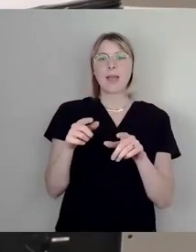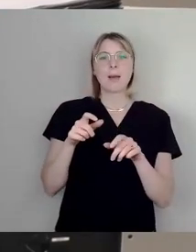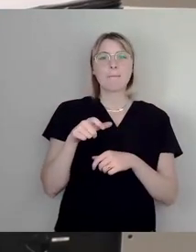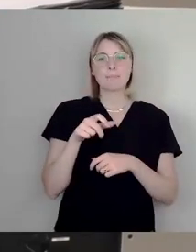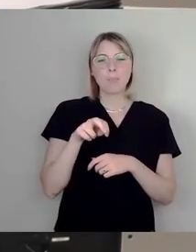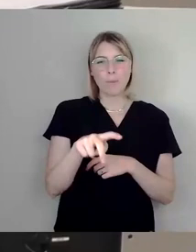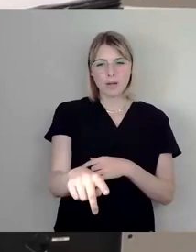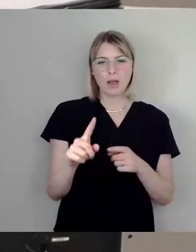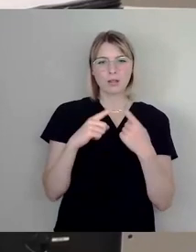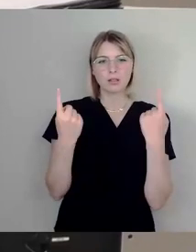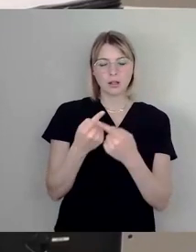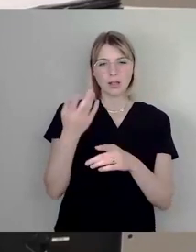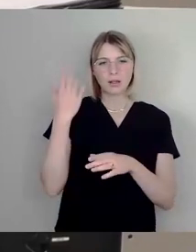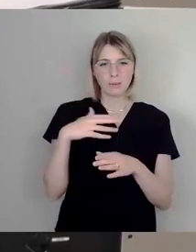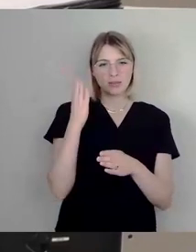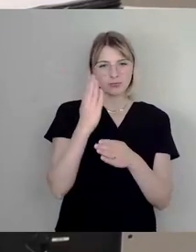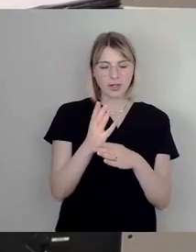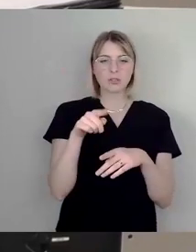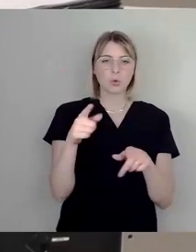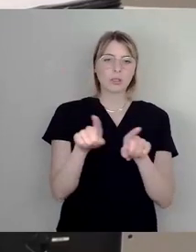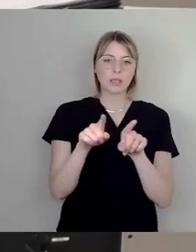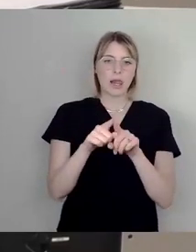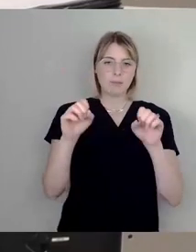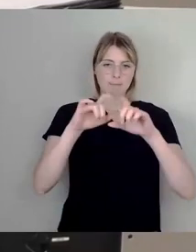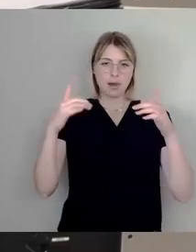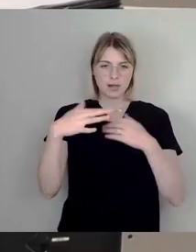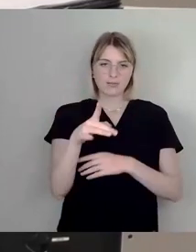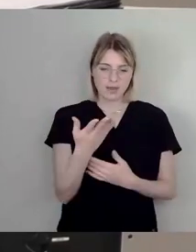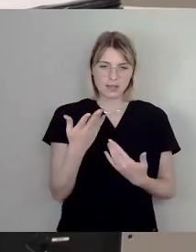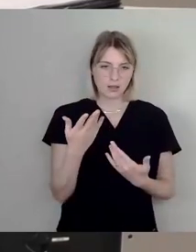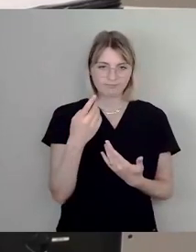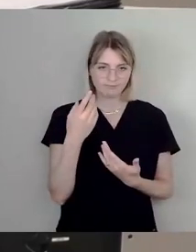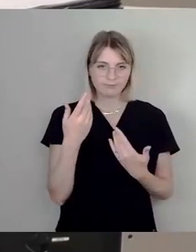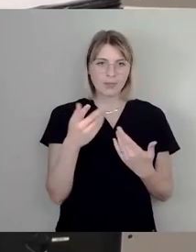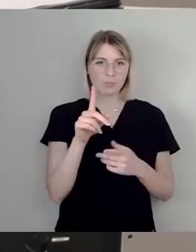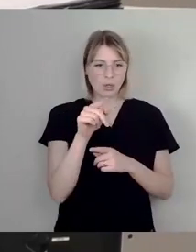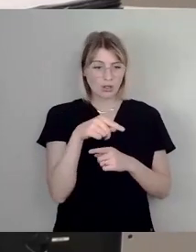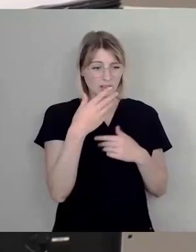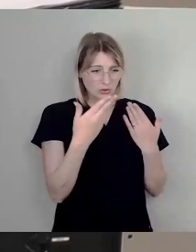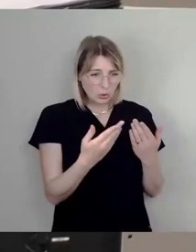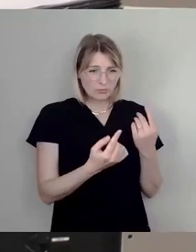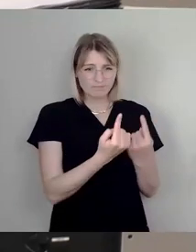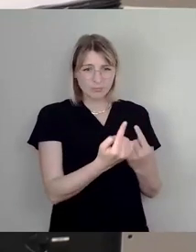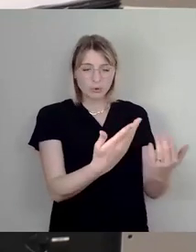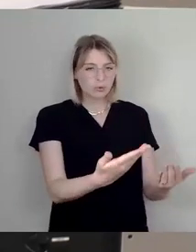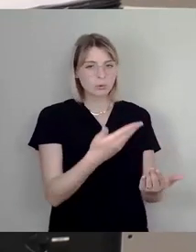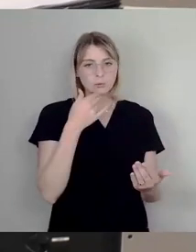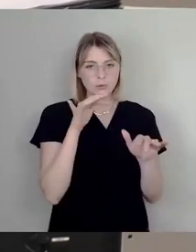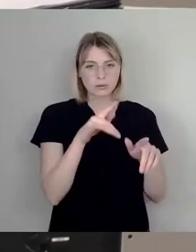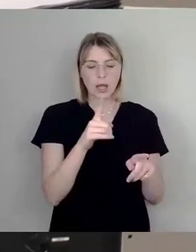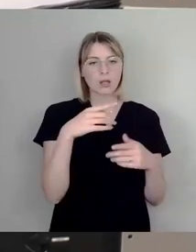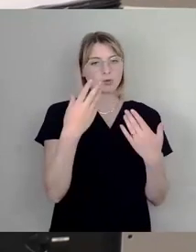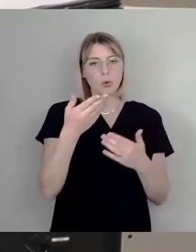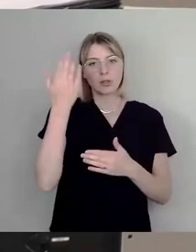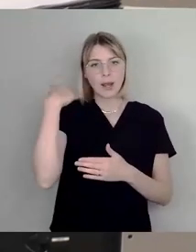Insofern stellt sich hier auch die Frage, was das dann soll. Also hier ist mit einer Entsiegelung überhaupt nichts gewonnen. Wir haben hier diese übliche jetzt Verbarrierung, Verrahmung und